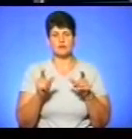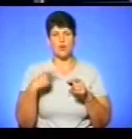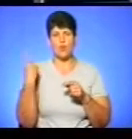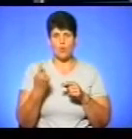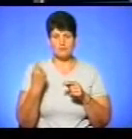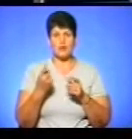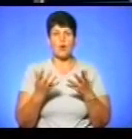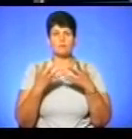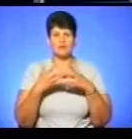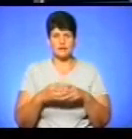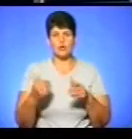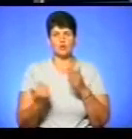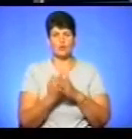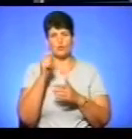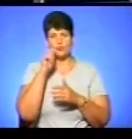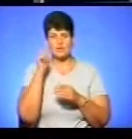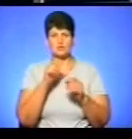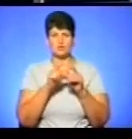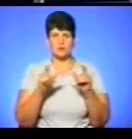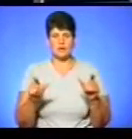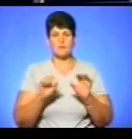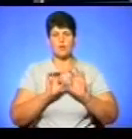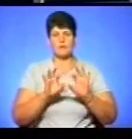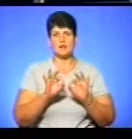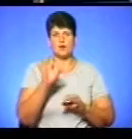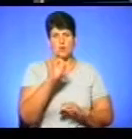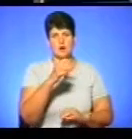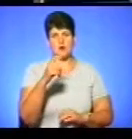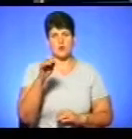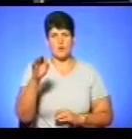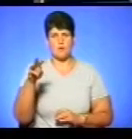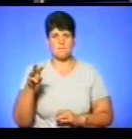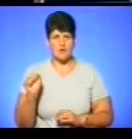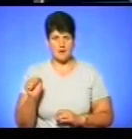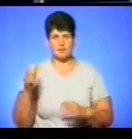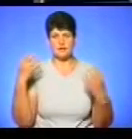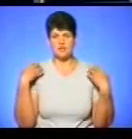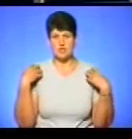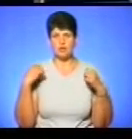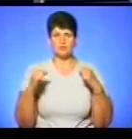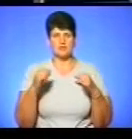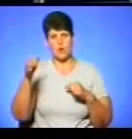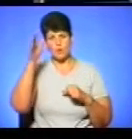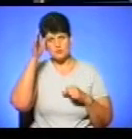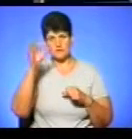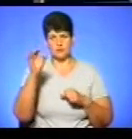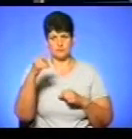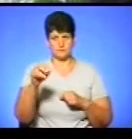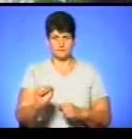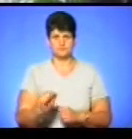програмою нової української школи прокоментувала Ольга Хома, начальник управління освіти і науки обласної державної адміністрації.